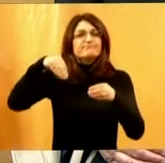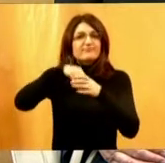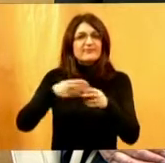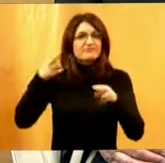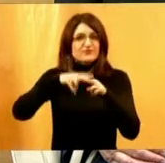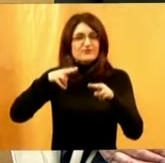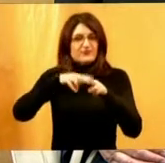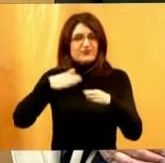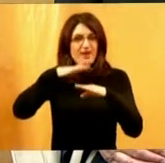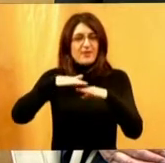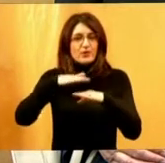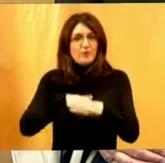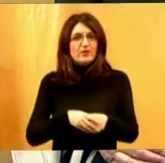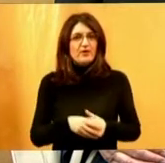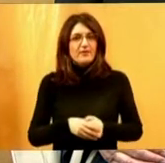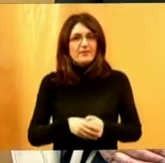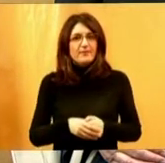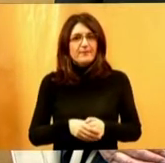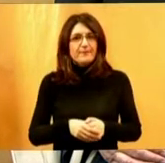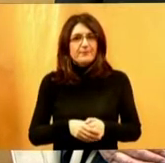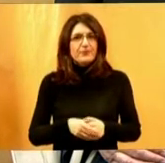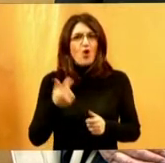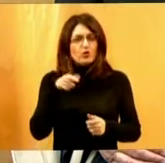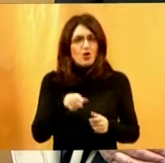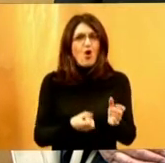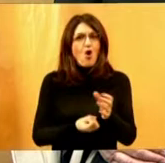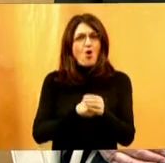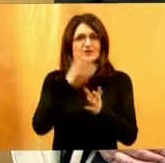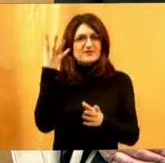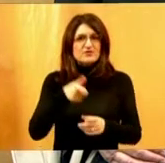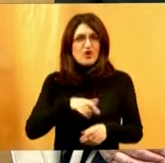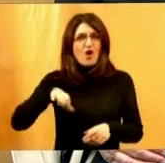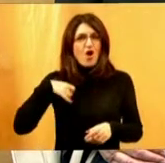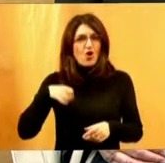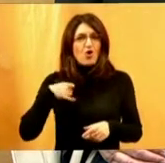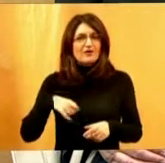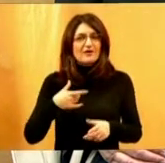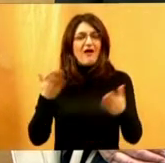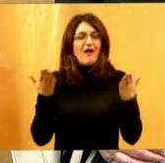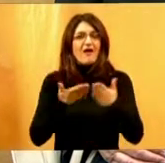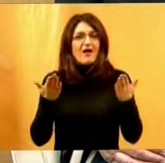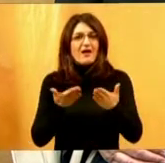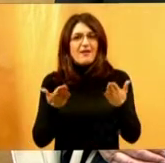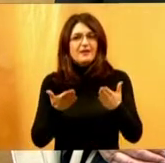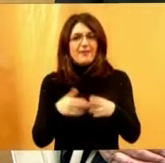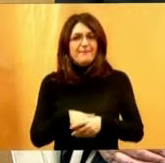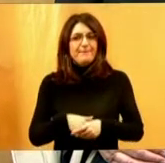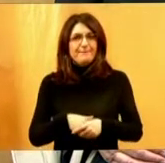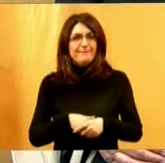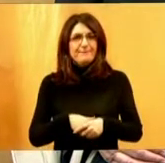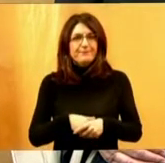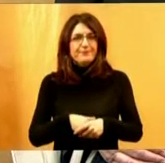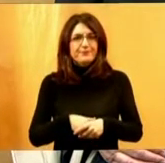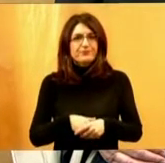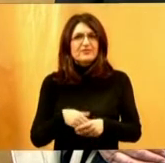Od te osnivačke godine, kada smo u